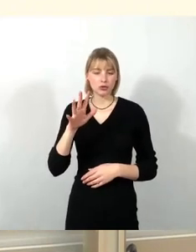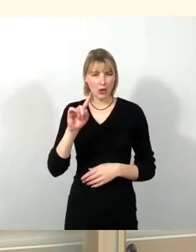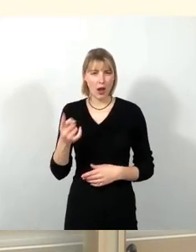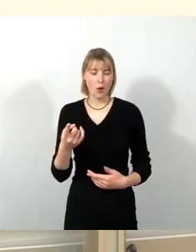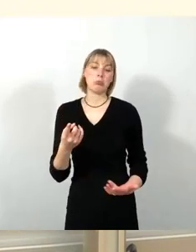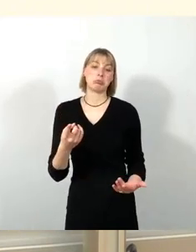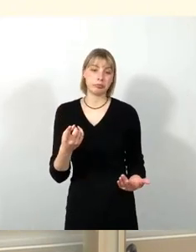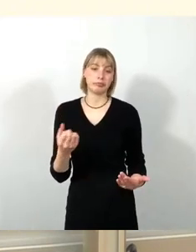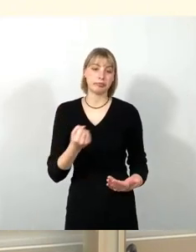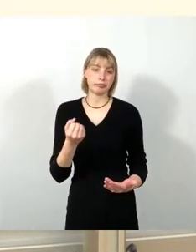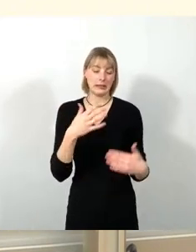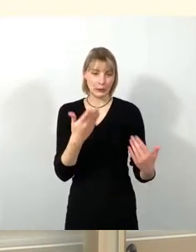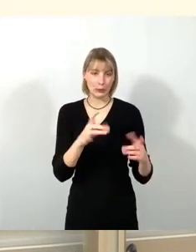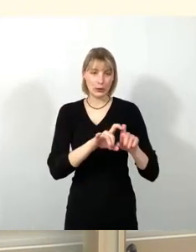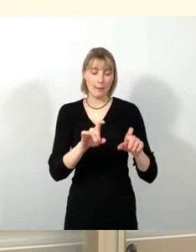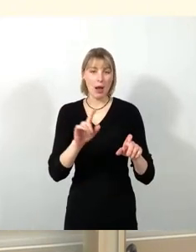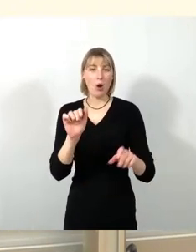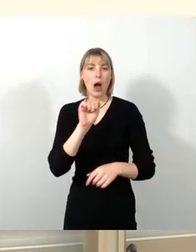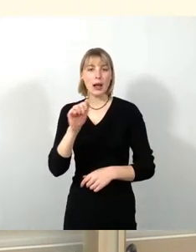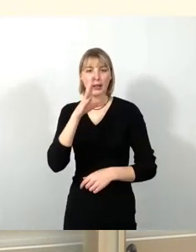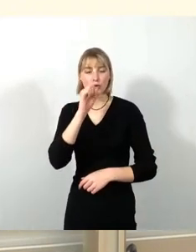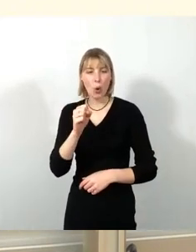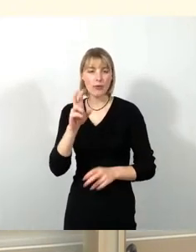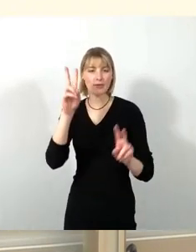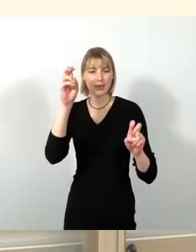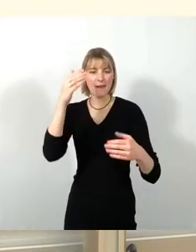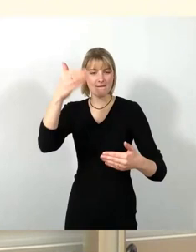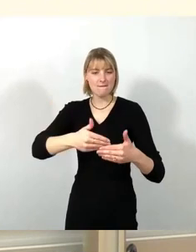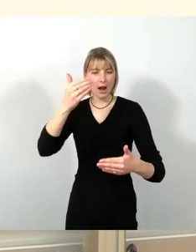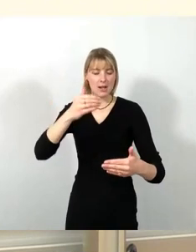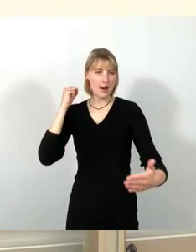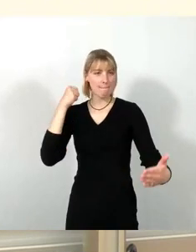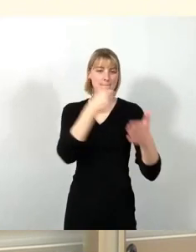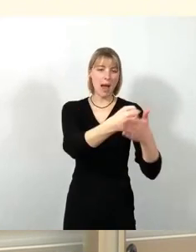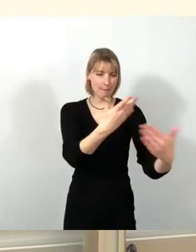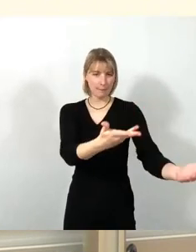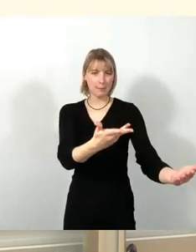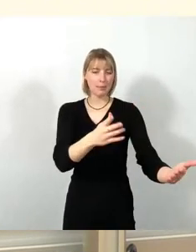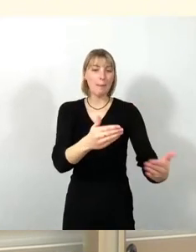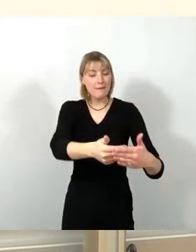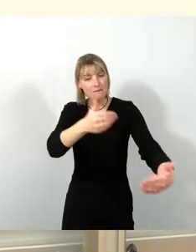natürlich den Akazienhof mal an die Wand werfen müssen, bevor die Bürgerinitiative dort tätig geworden ist.